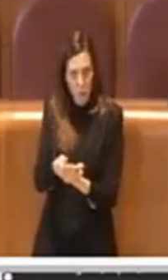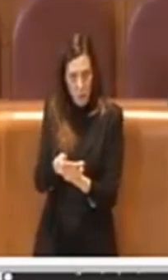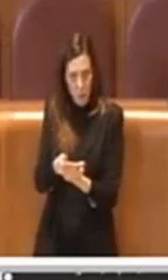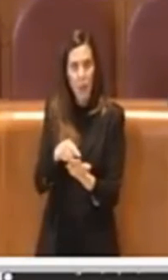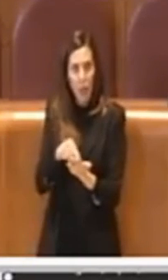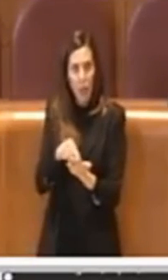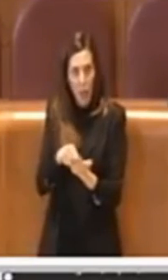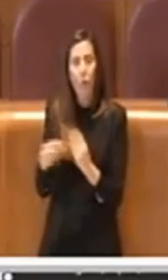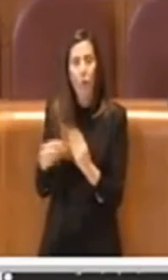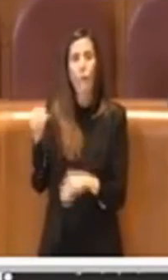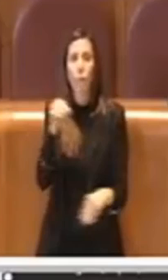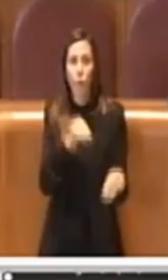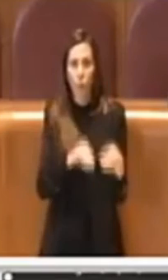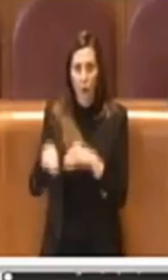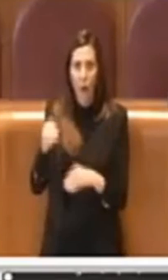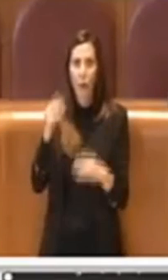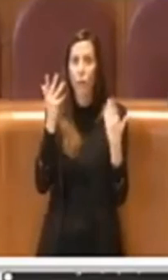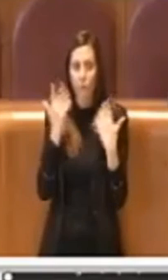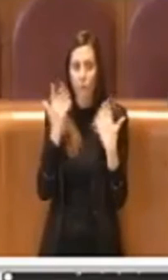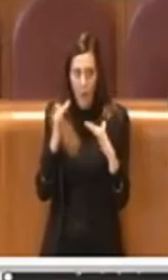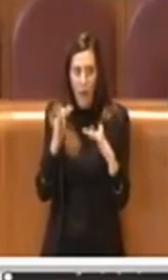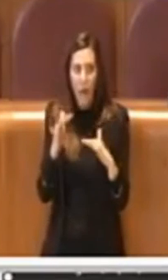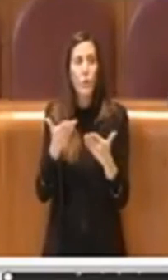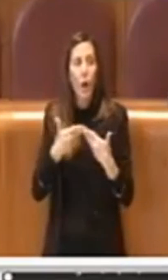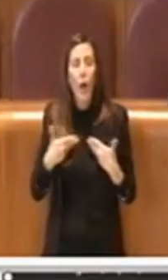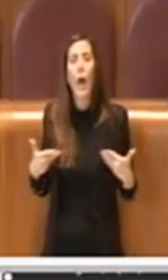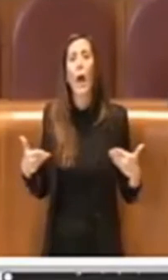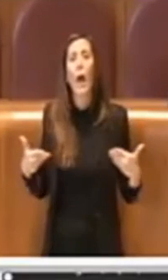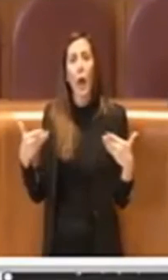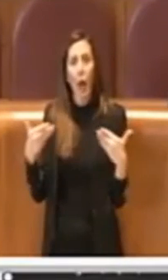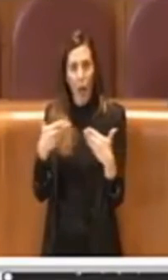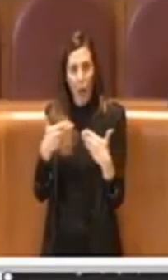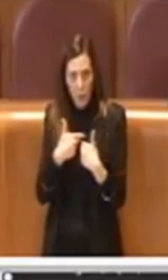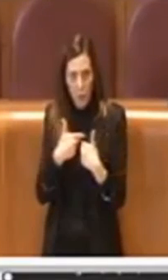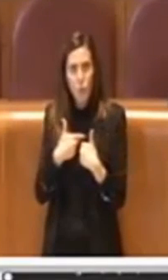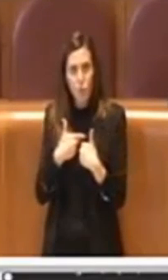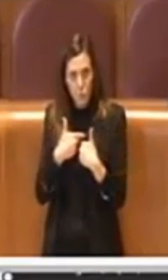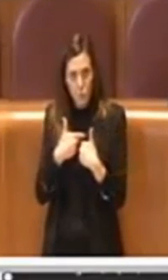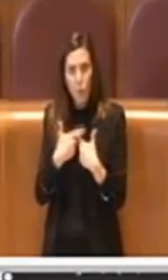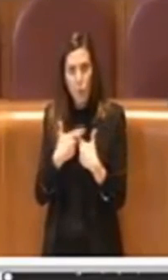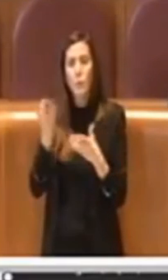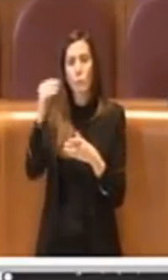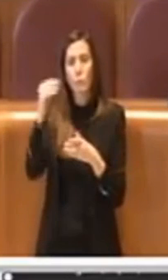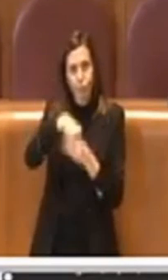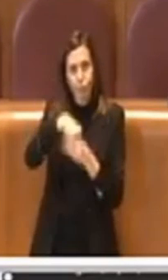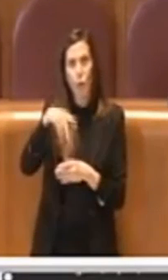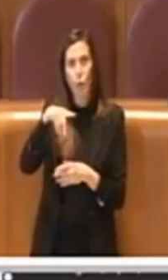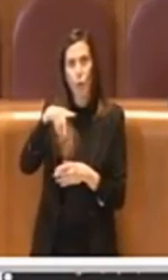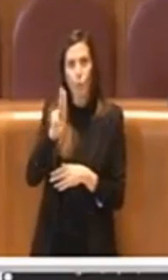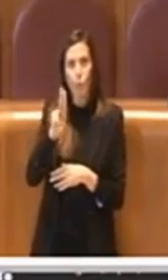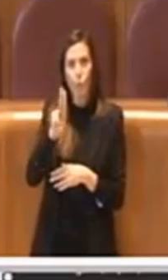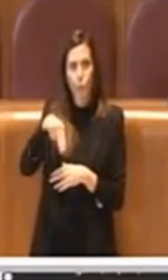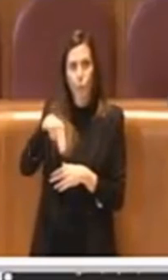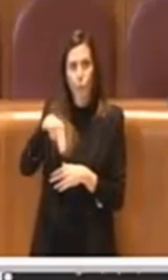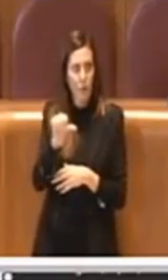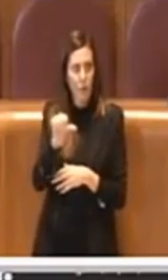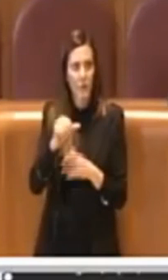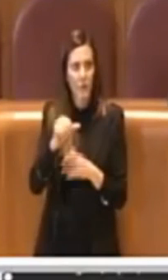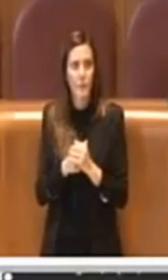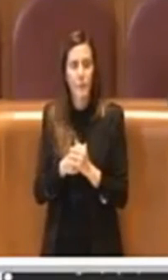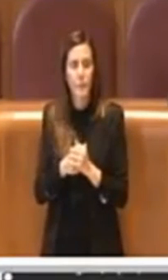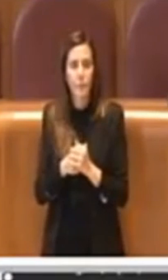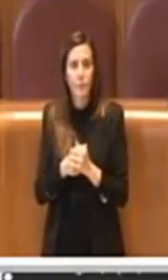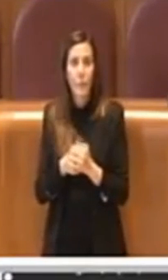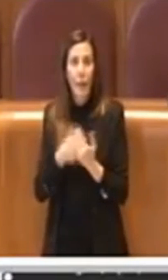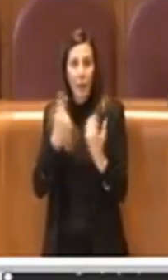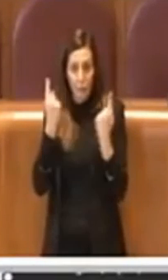è stato votato da altri cittadini e noi l'abbiamo messo all'interno del PUMS. E dunque è